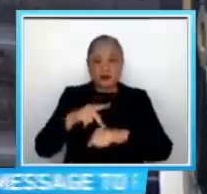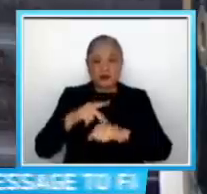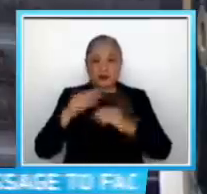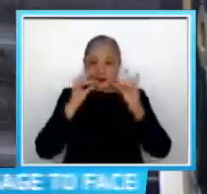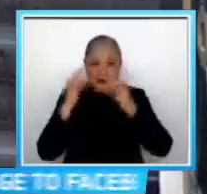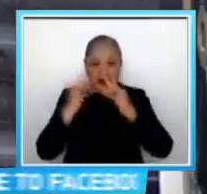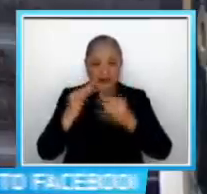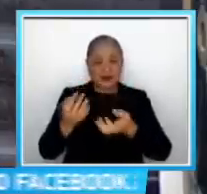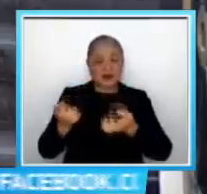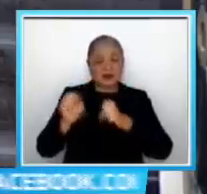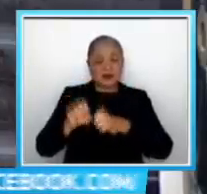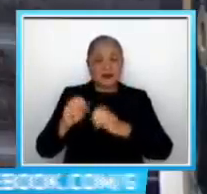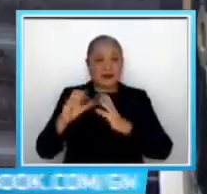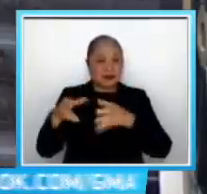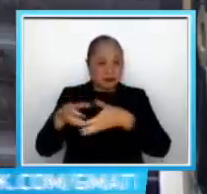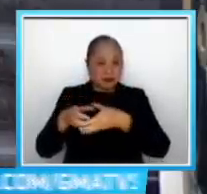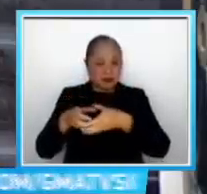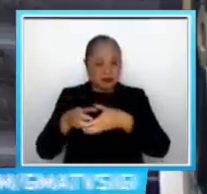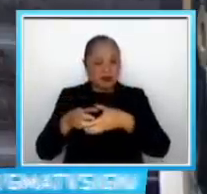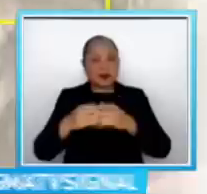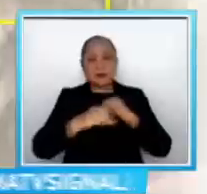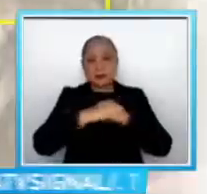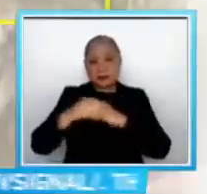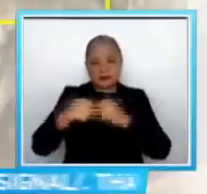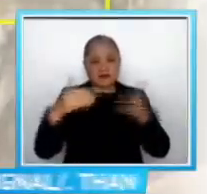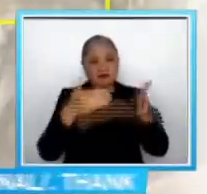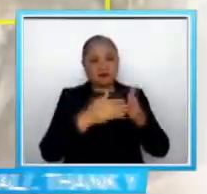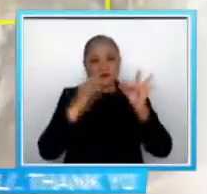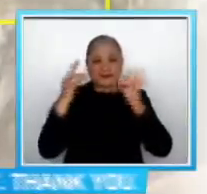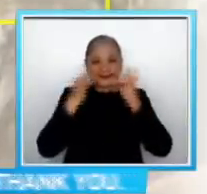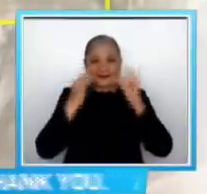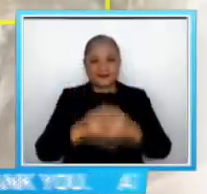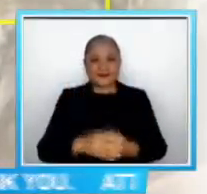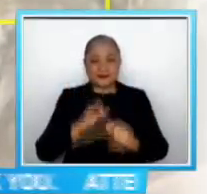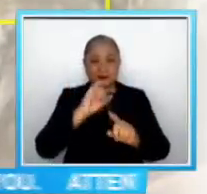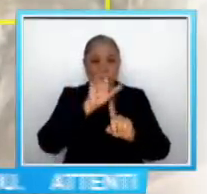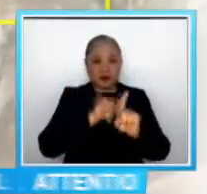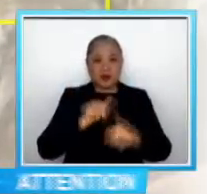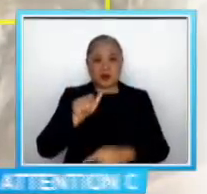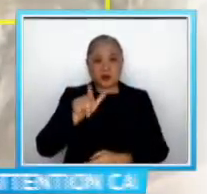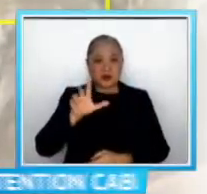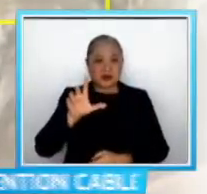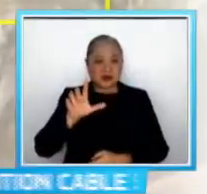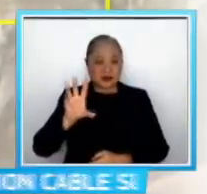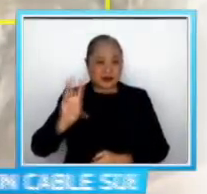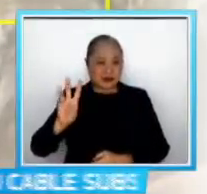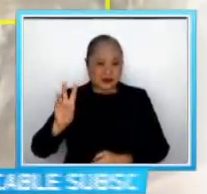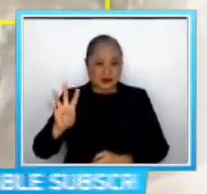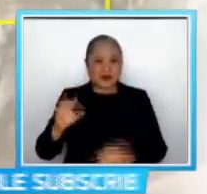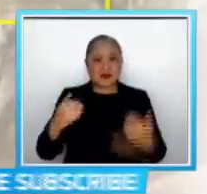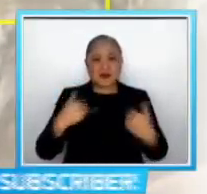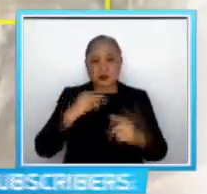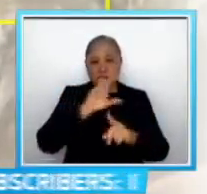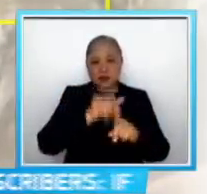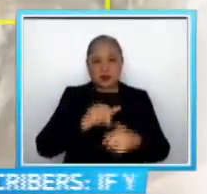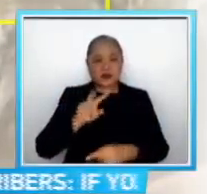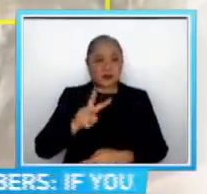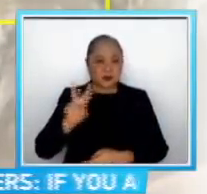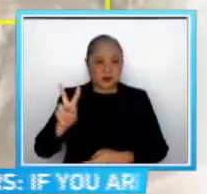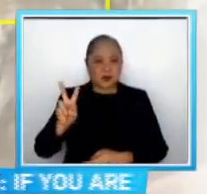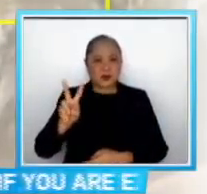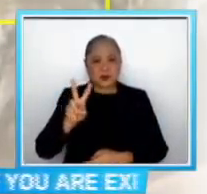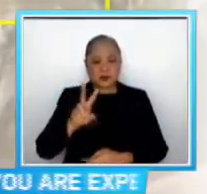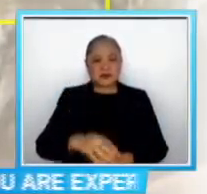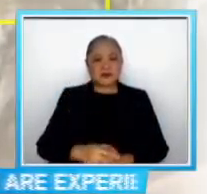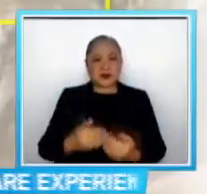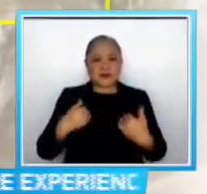kampanya kontra iligal na droga sa bansa Mula July 2016 hanggang January 2022 Mahigit 75 billion pesos daw ang